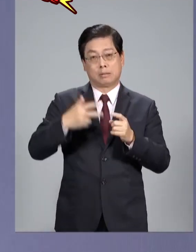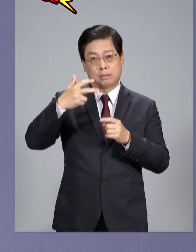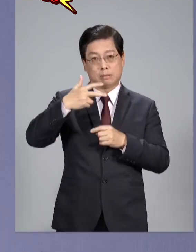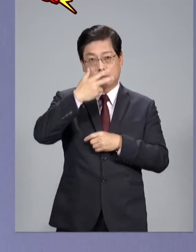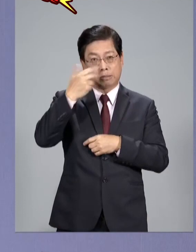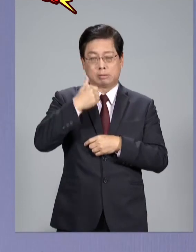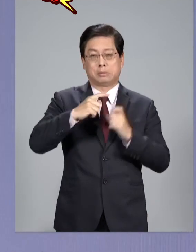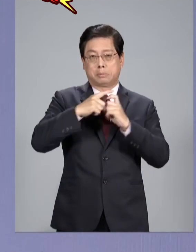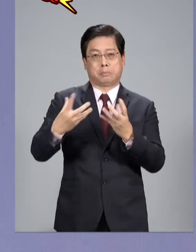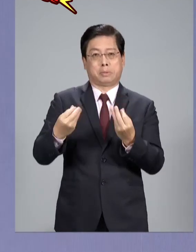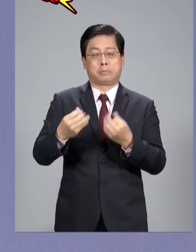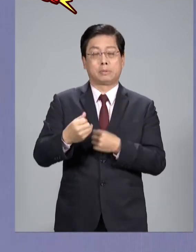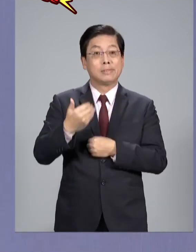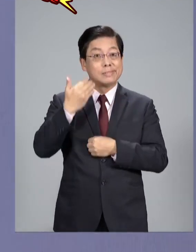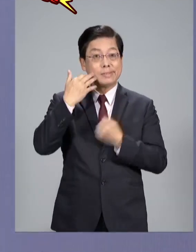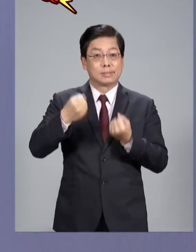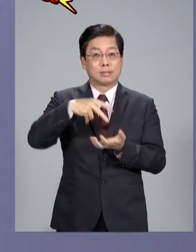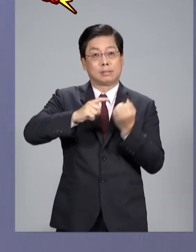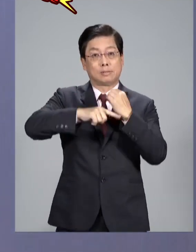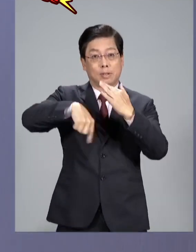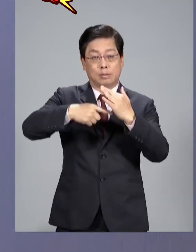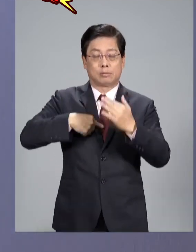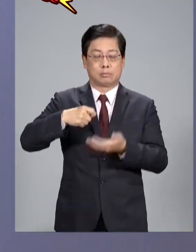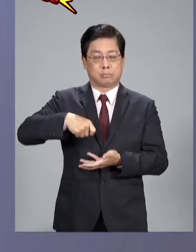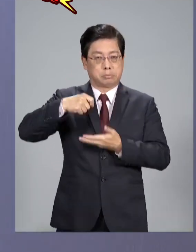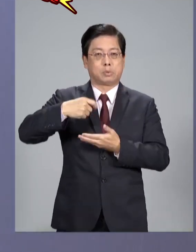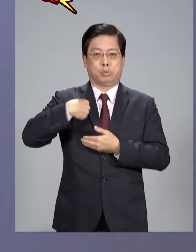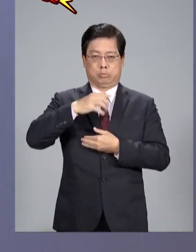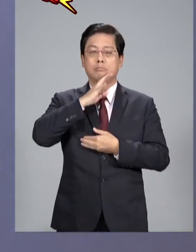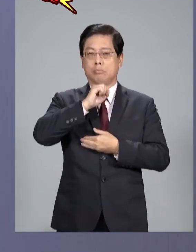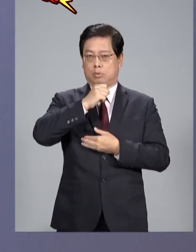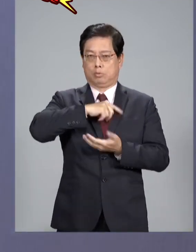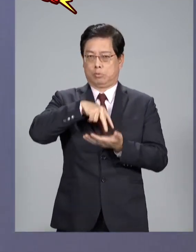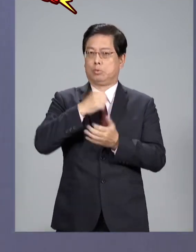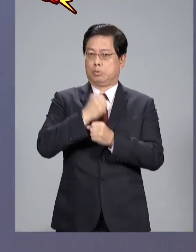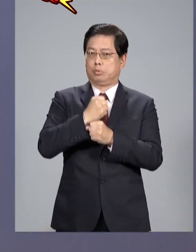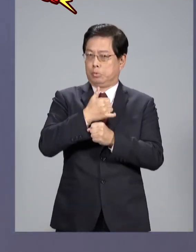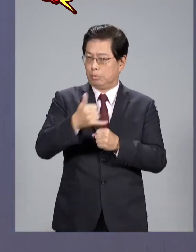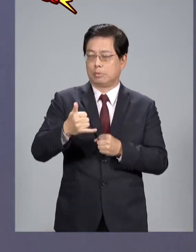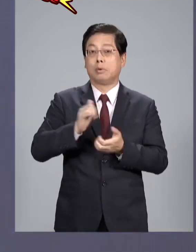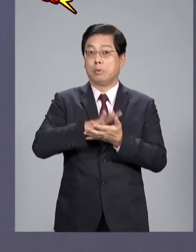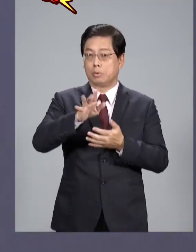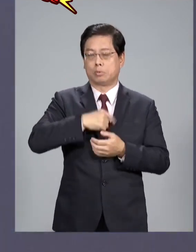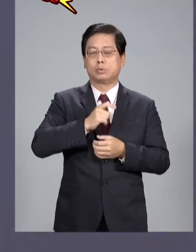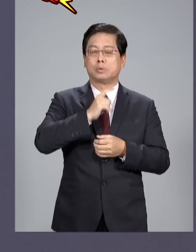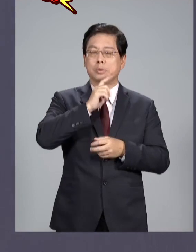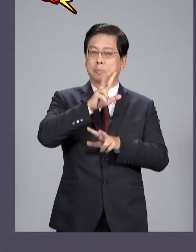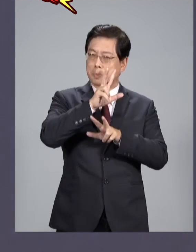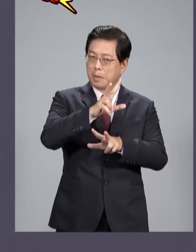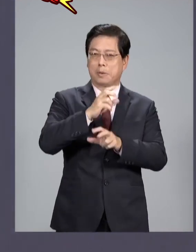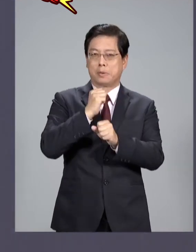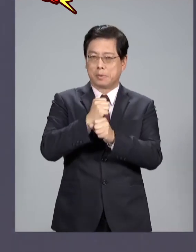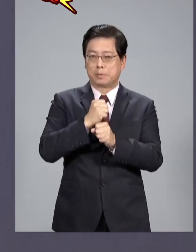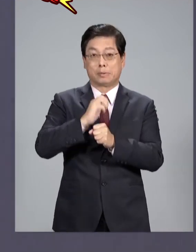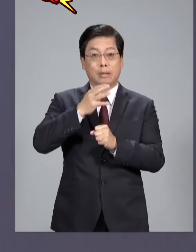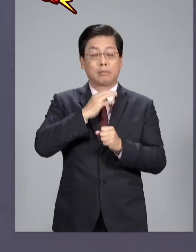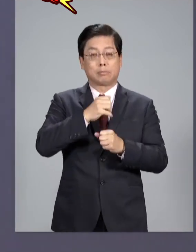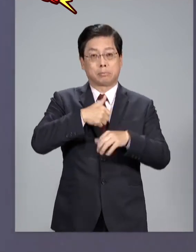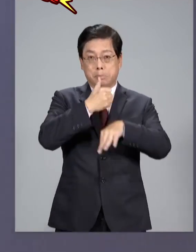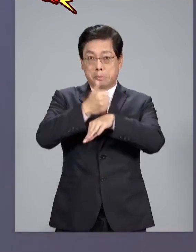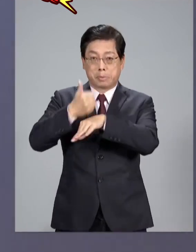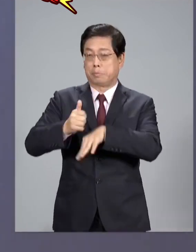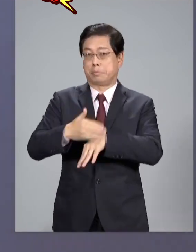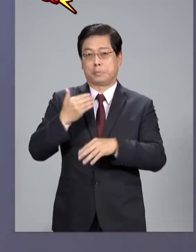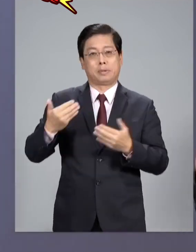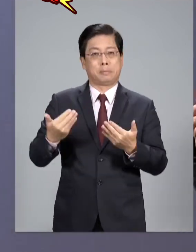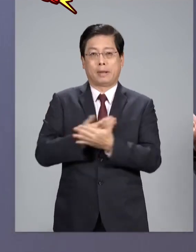無回應呢是誰在立法院說我是一個台獨工作者後來改口叫我是一個務死台獨工作者但是我在任何職位都不